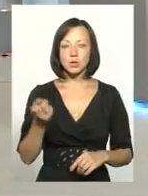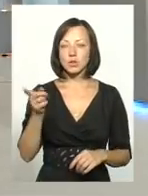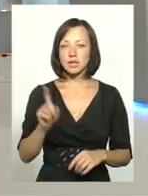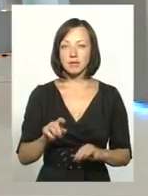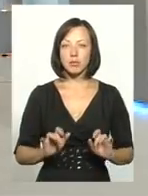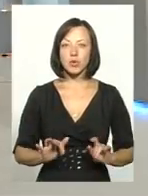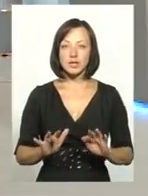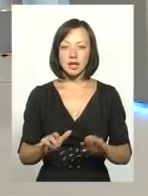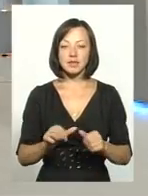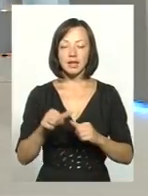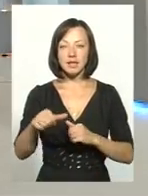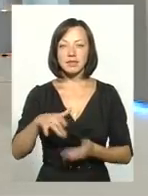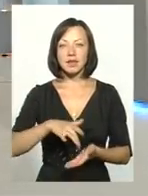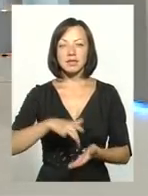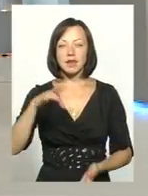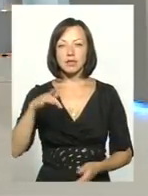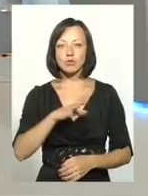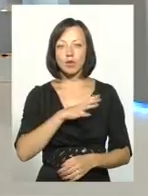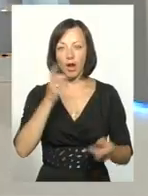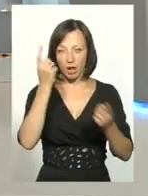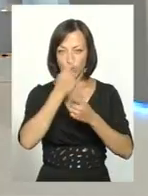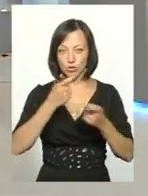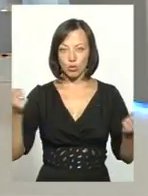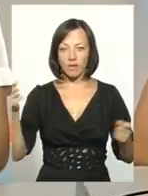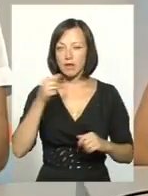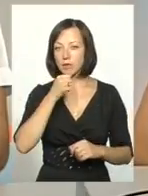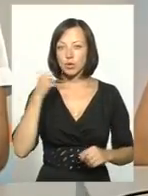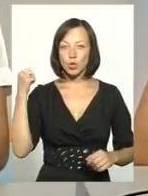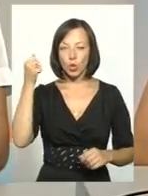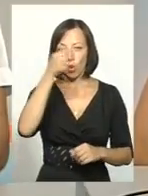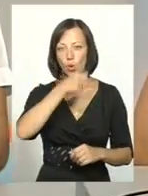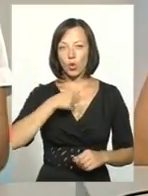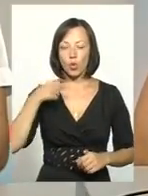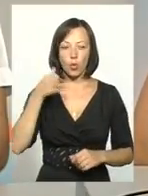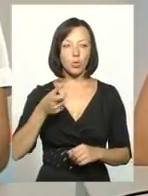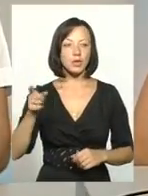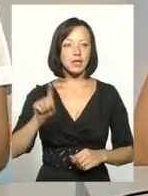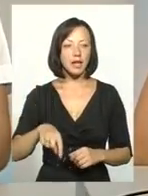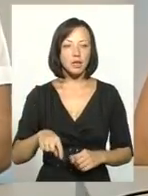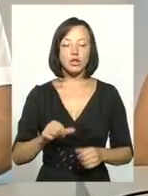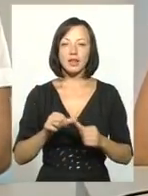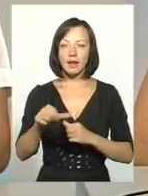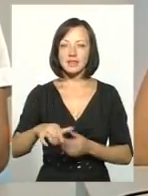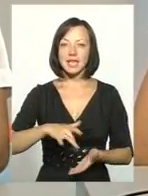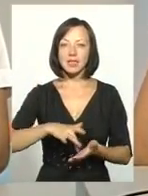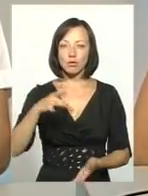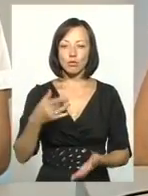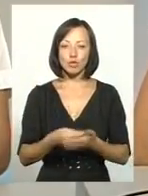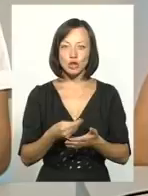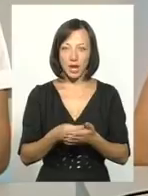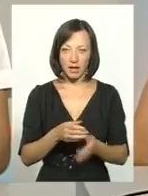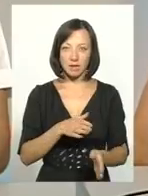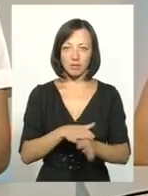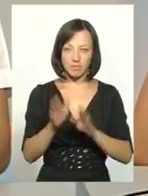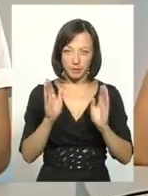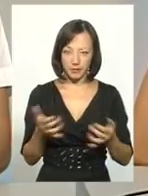процеси децентралізації, які були анонсовані минулого року, а саме те, що децентралізація бюджетна відбудеться,